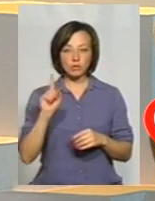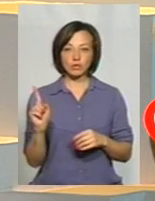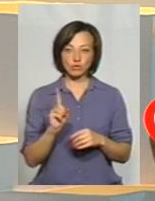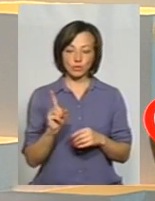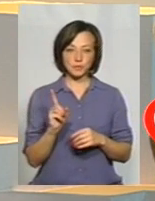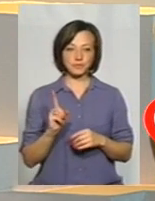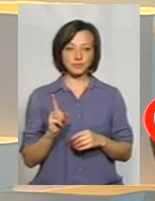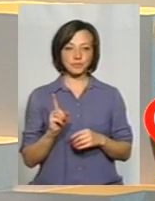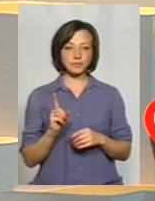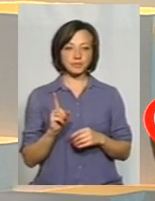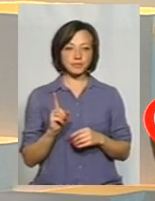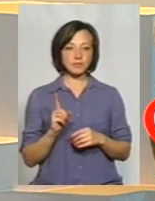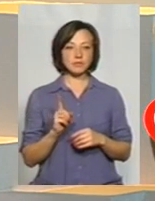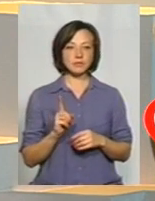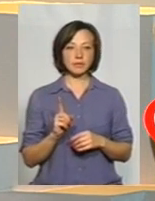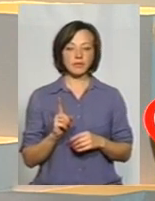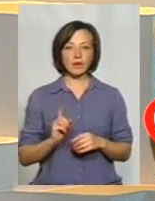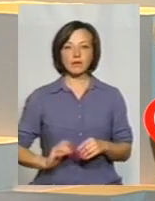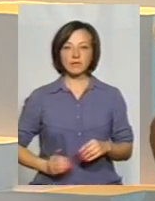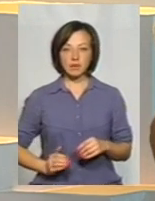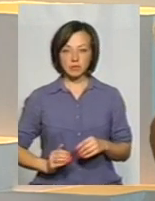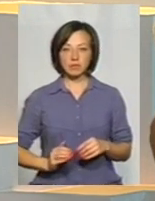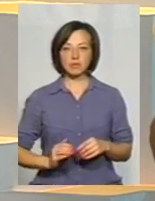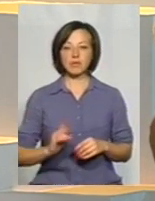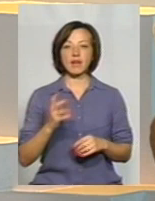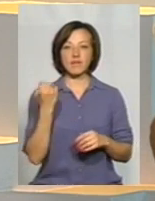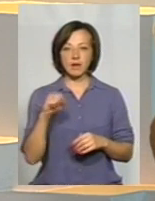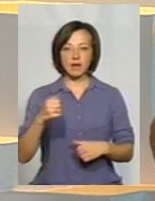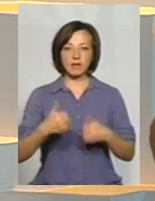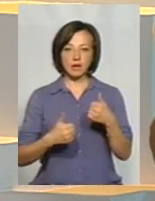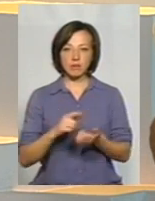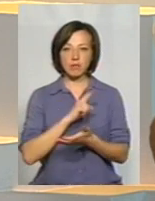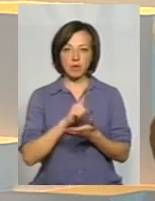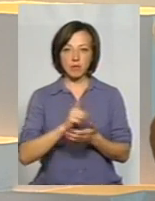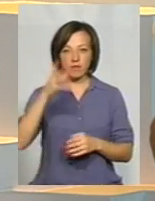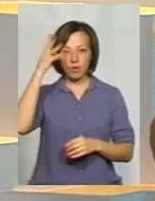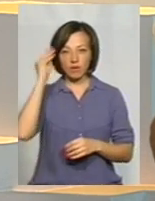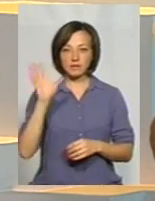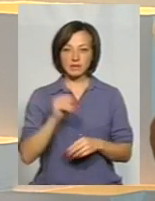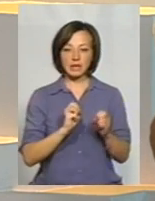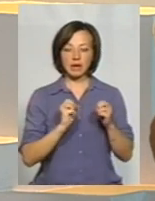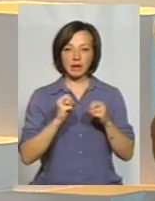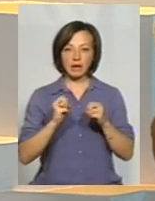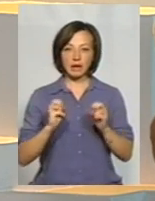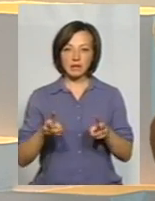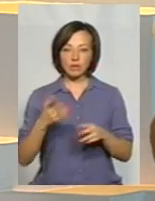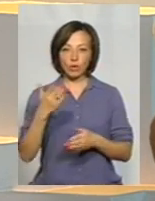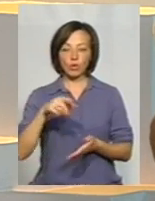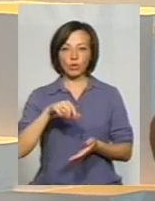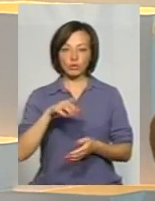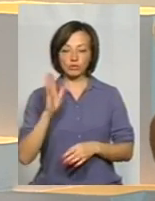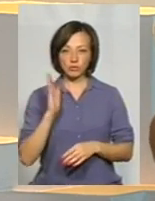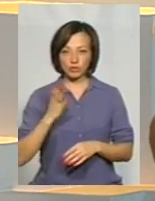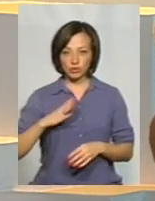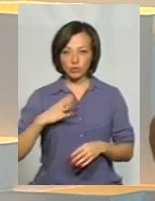підрядник, який виграв тендер, він мав би врахувати всі ризики, які його очікують,